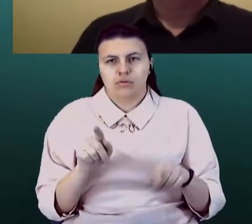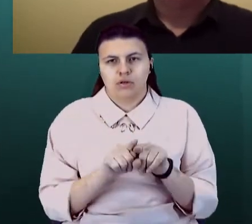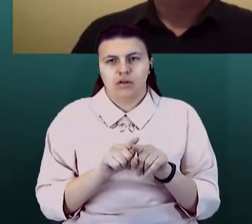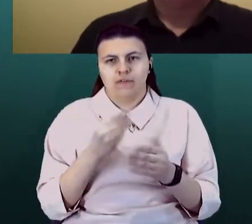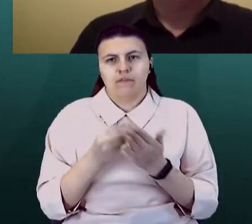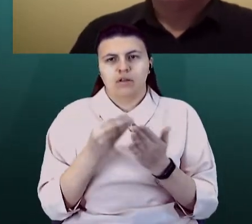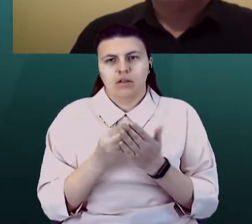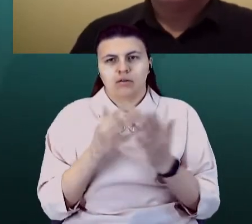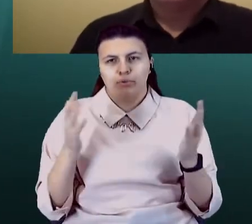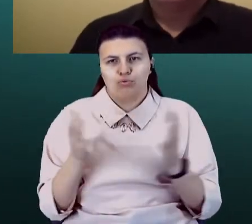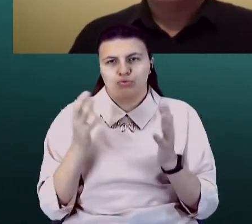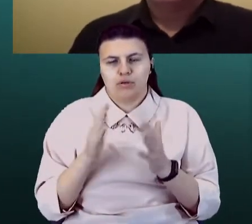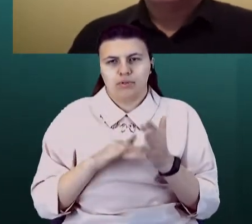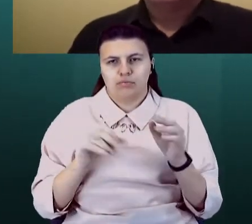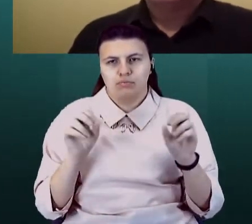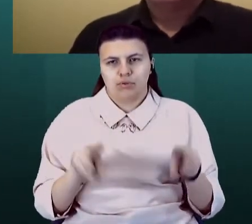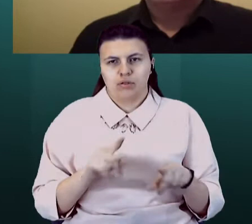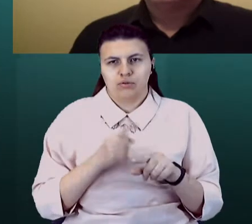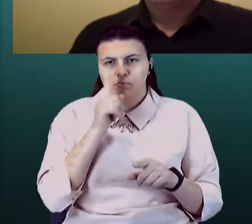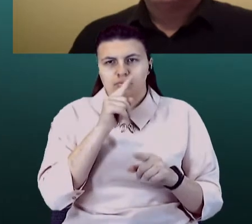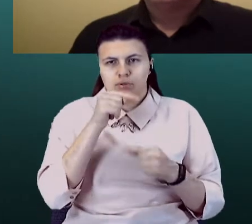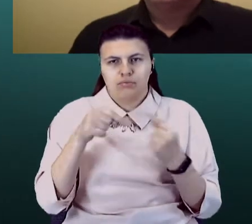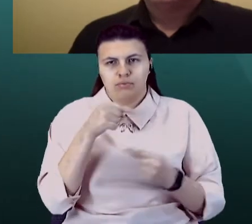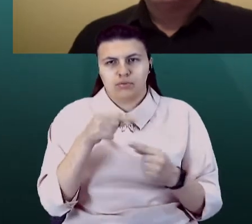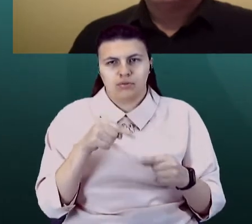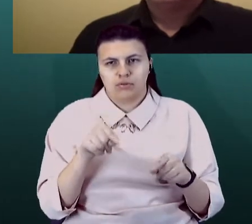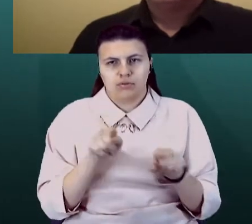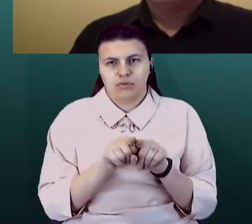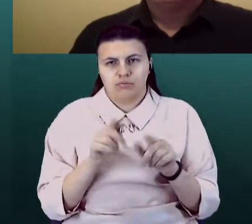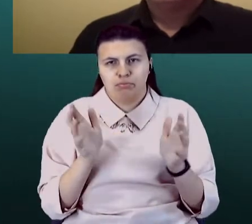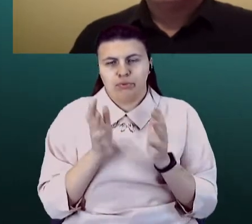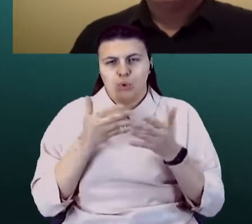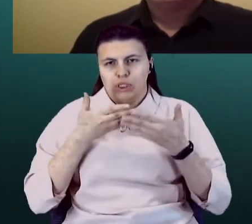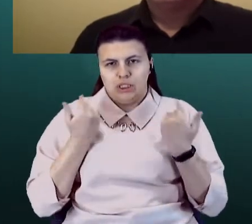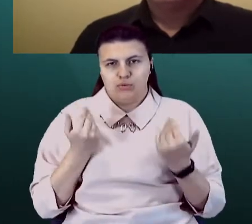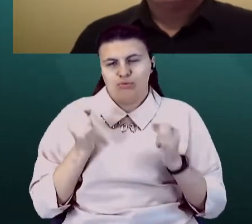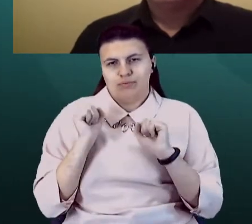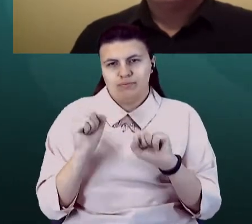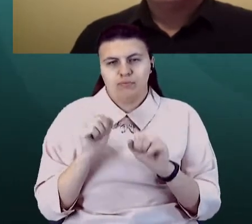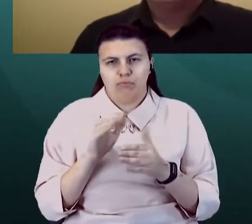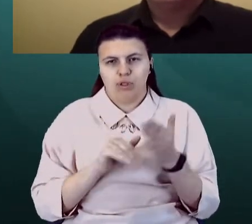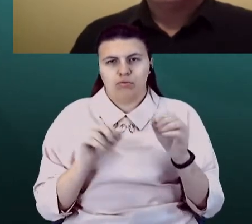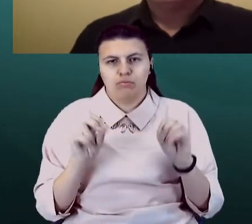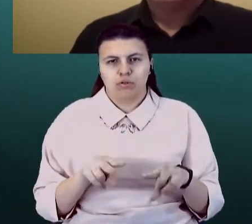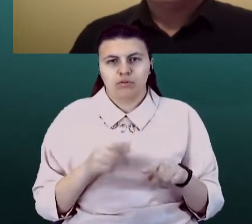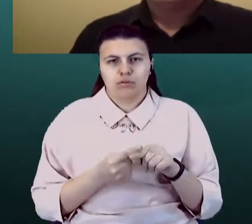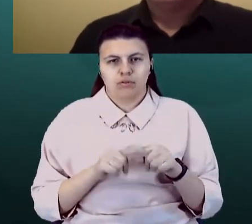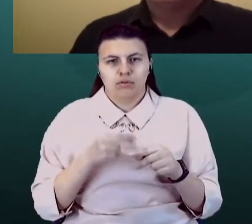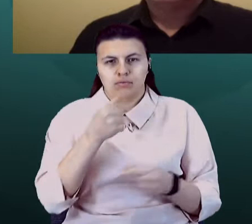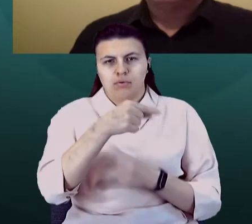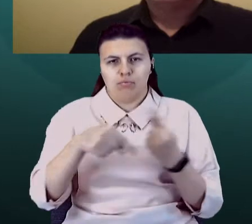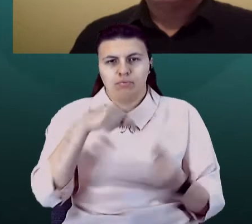і так далі, це стосується мікробізнесу, не такі безпеки підтримки, а чаще всіх цього середжа знаходиться в обороті постійно.